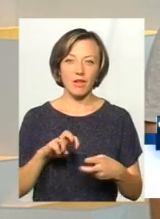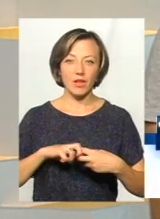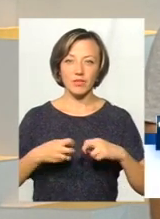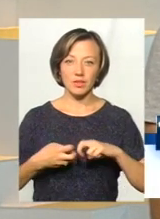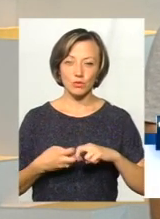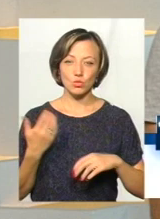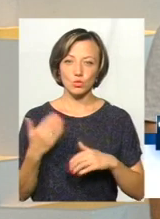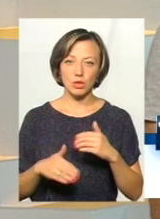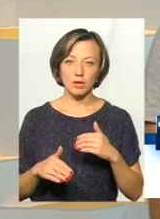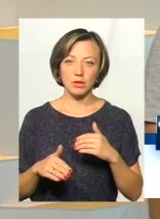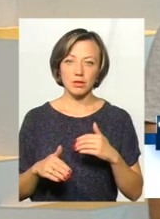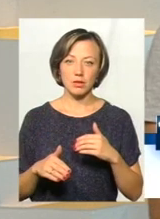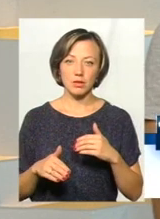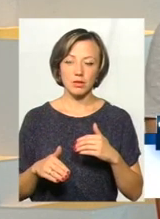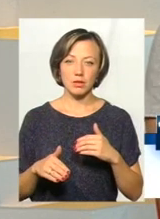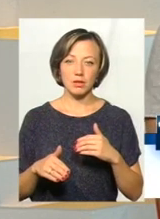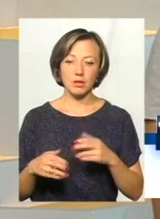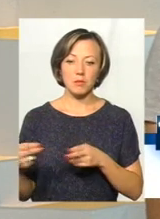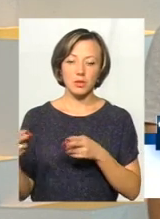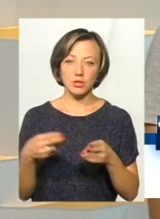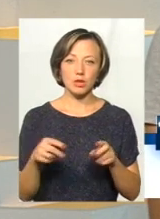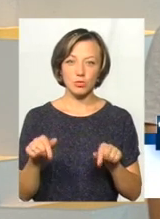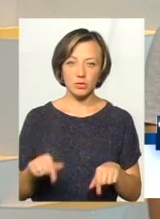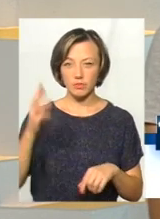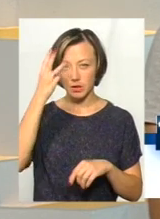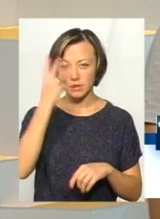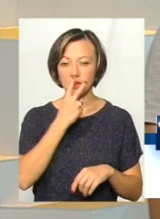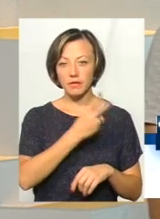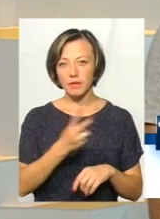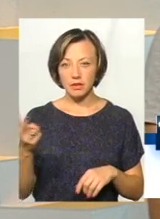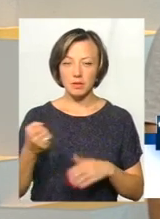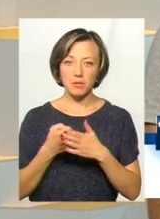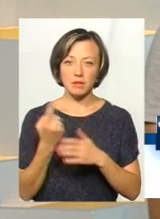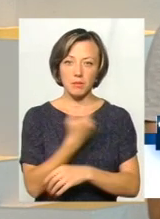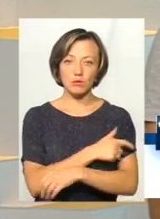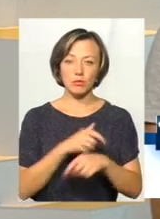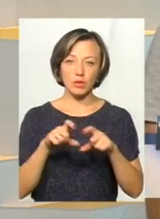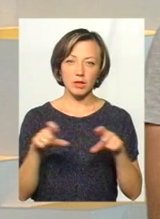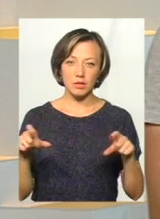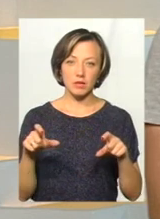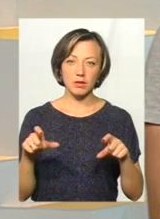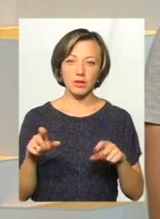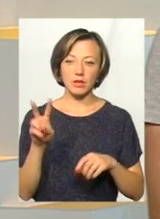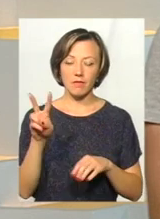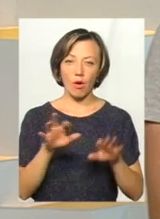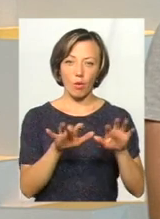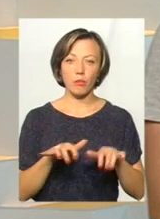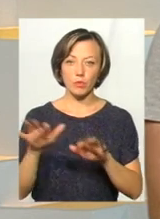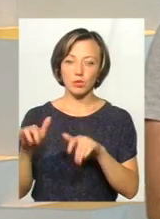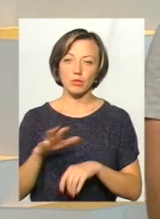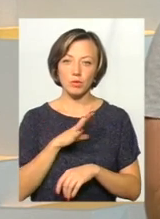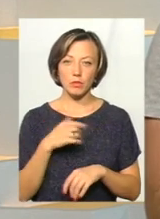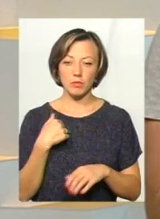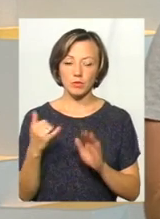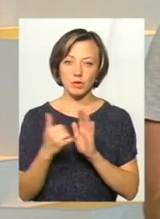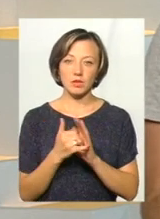-Франківський, вони вже приїжджали сюди, Хмельницький, вони дивилися на базі першої політеніки, тоді всього-навсього стояло два комп'ютери, які